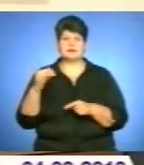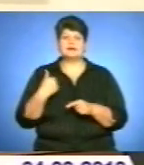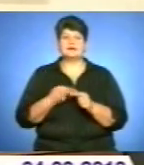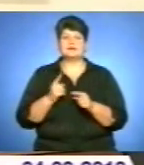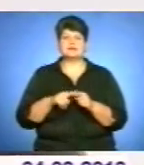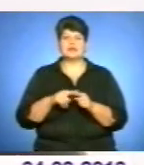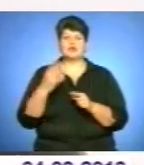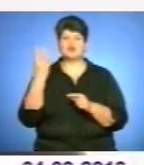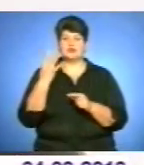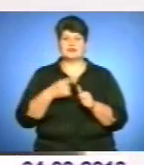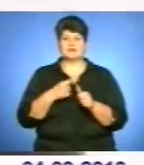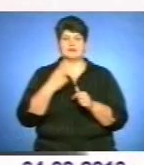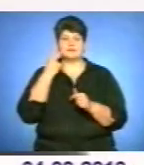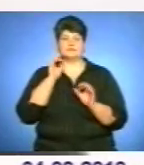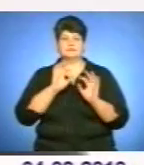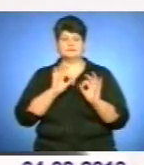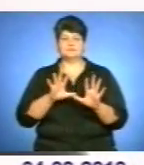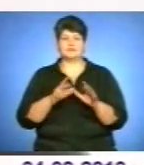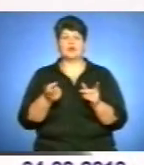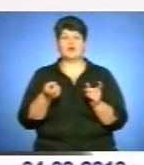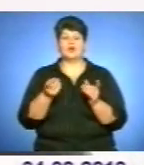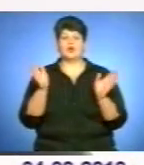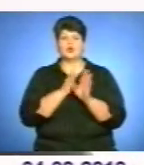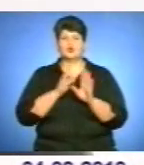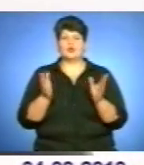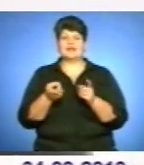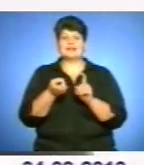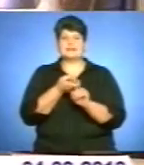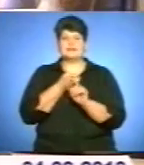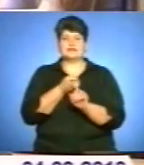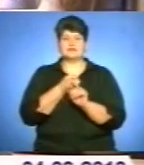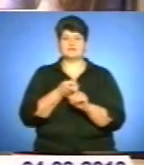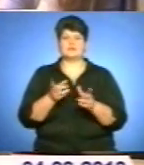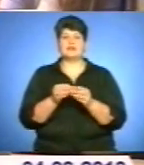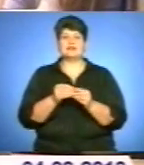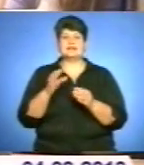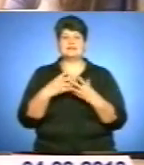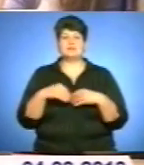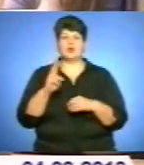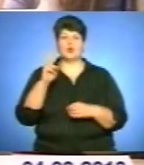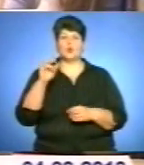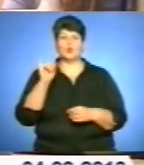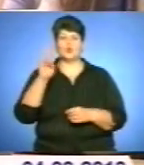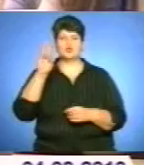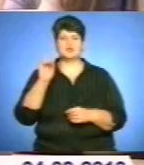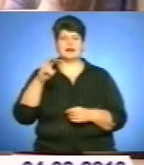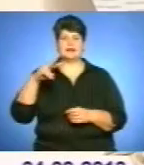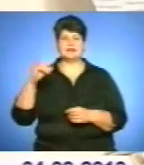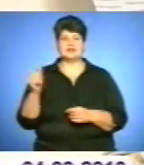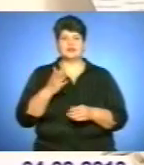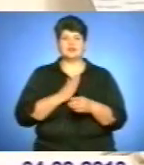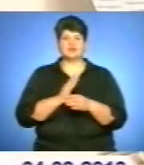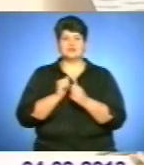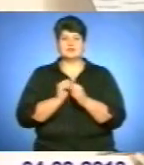постійно пропагую. Доля тісно пов'язала родину Барвінських із сім'єю Крушеницьких. Вони часто гостювали одні в одних.